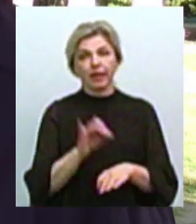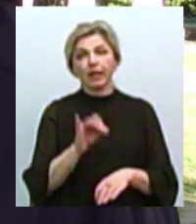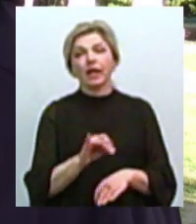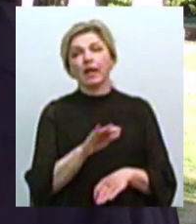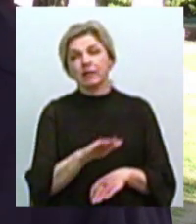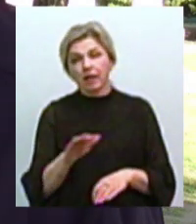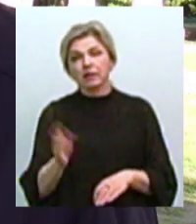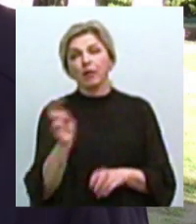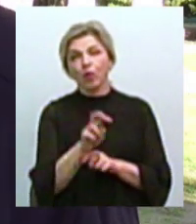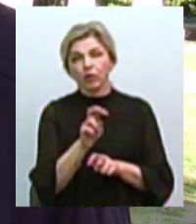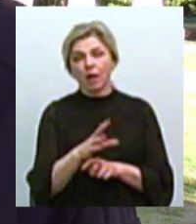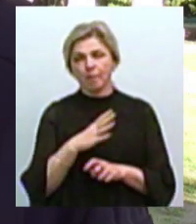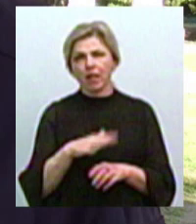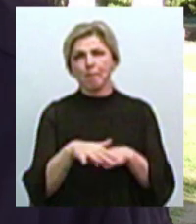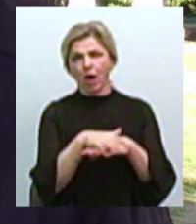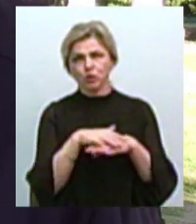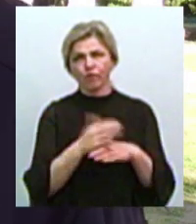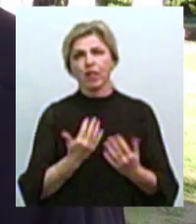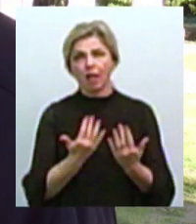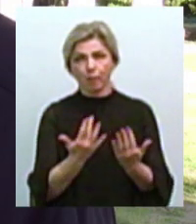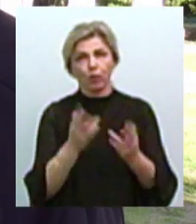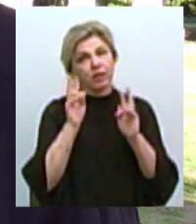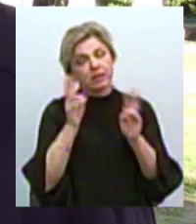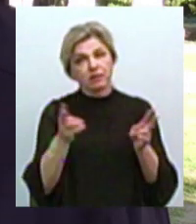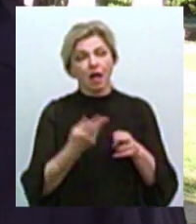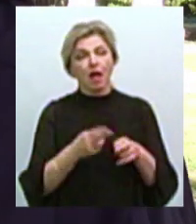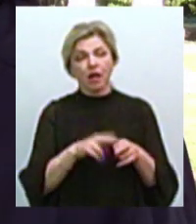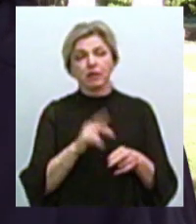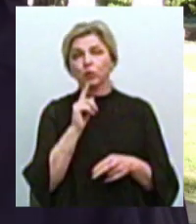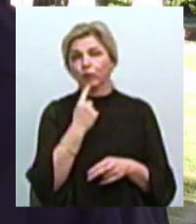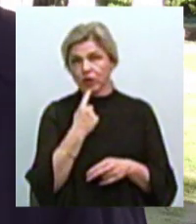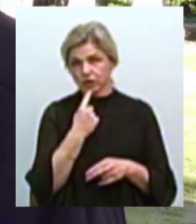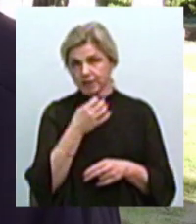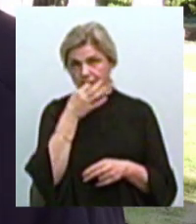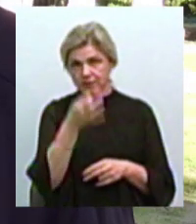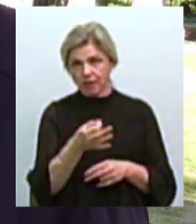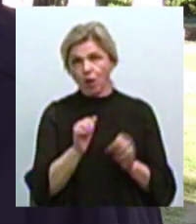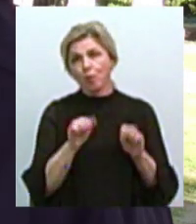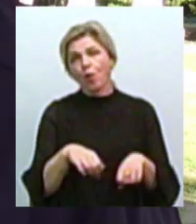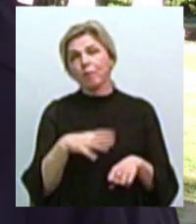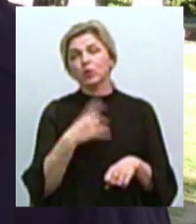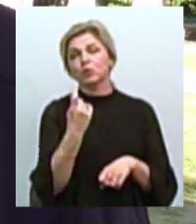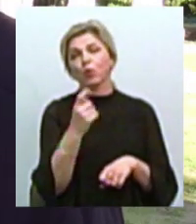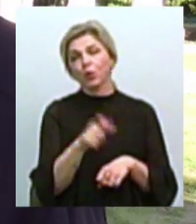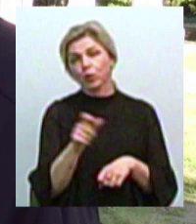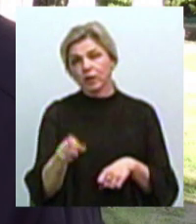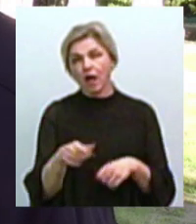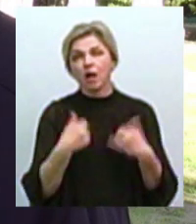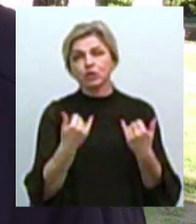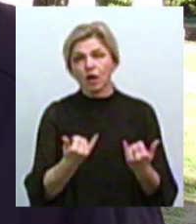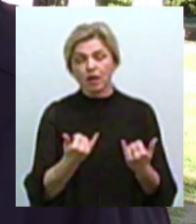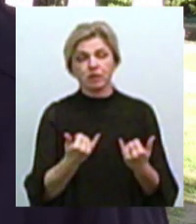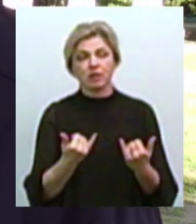приходили, був масовий набір. Не знаю, цифри важко сказати. Можливо, сто людей приходило. Зараз,